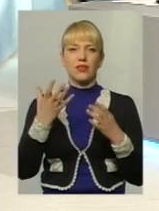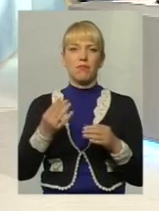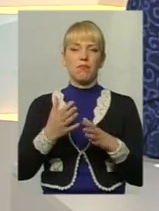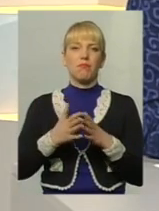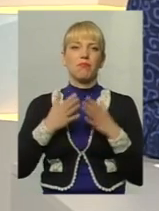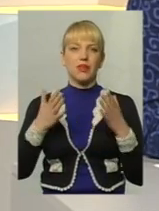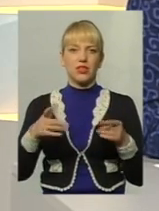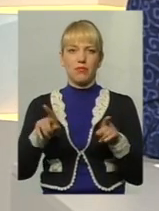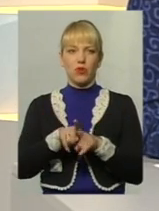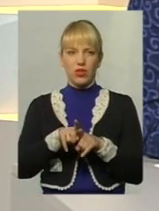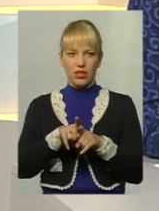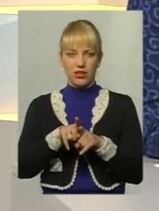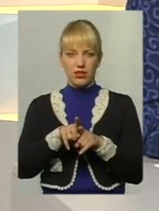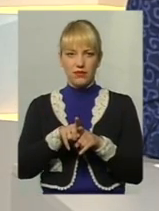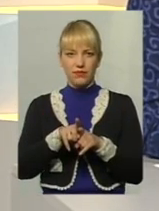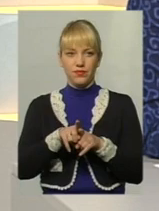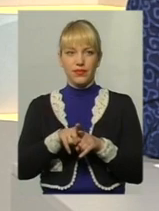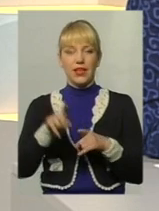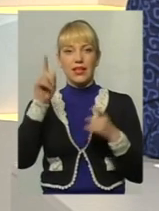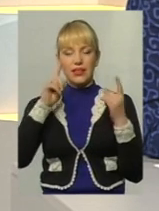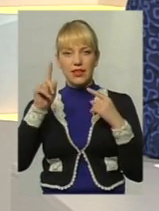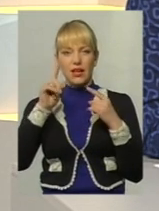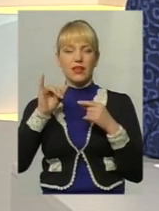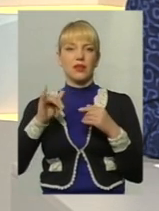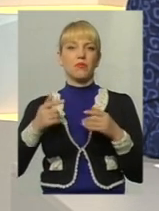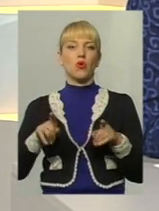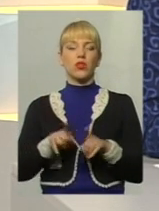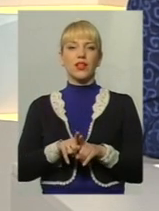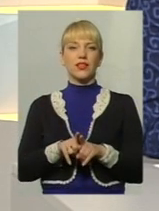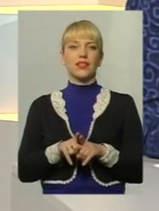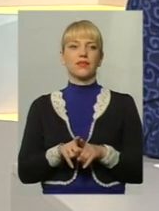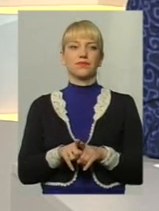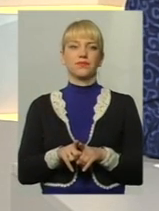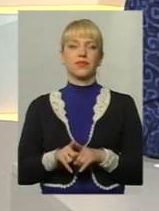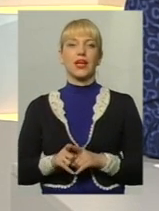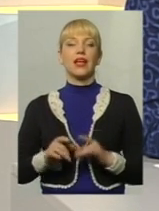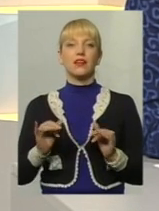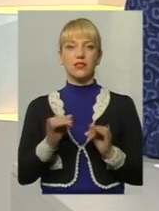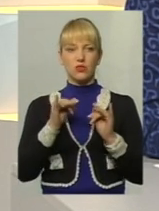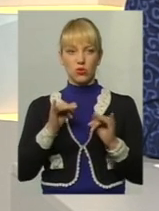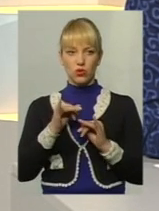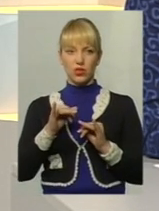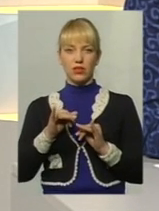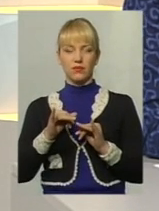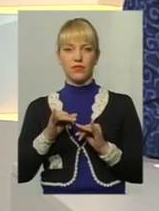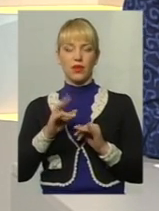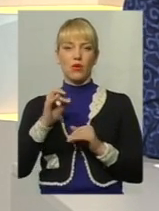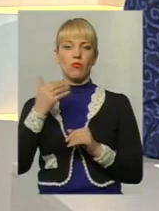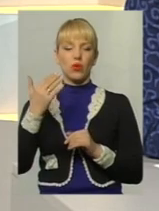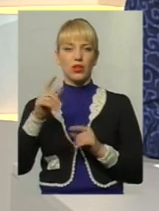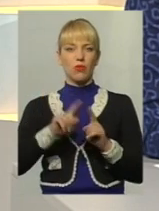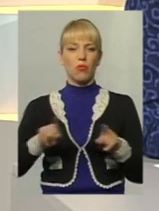Про такі ідеї, про такі, власне, історії і про їх